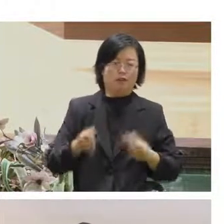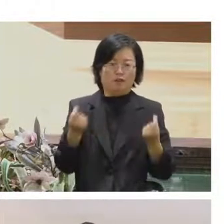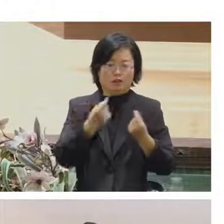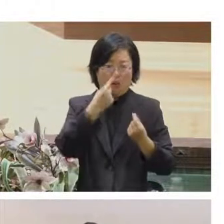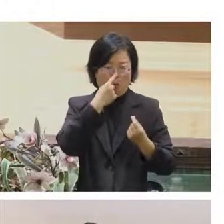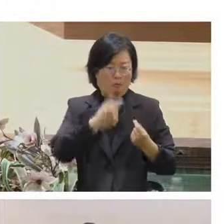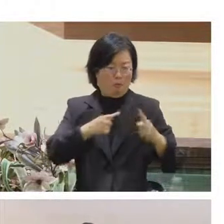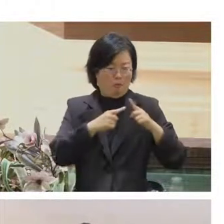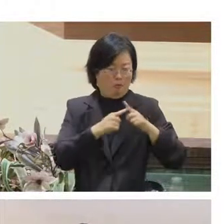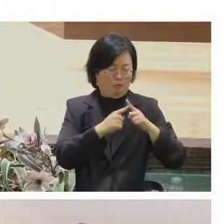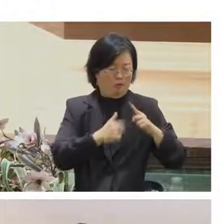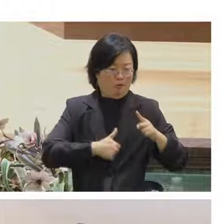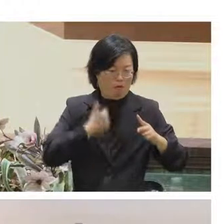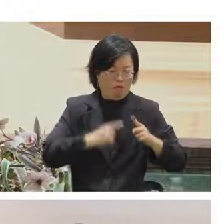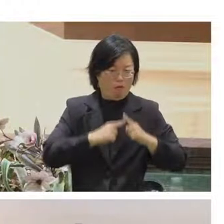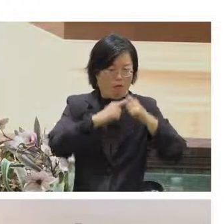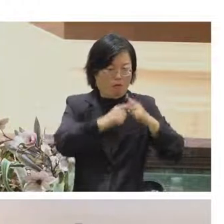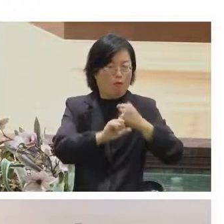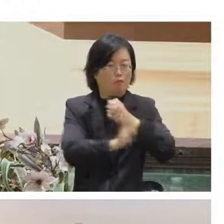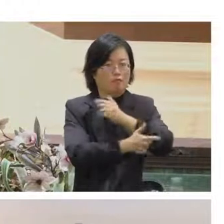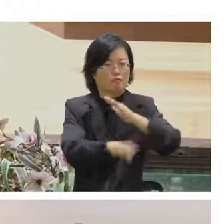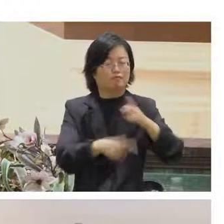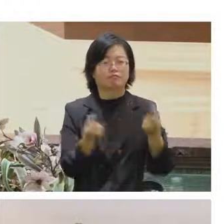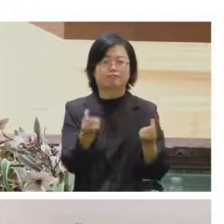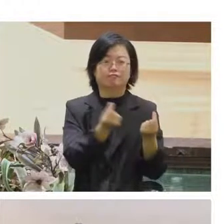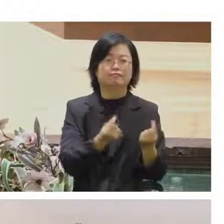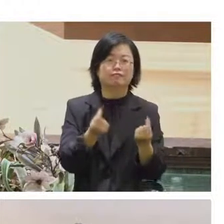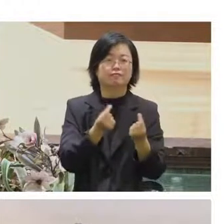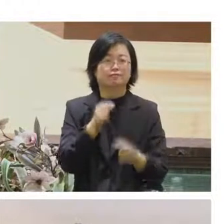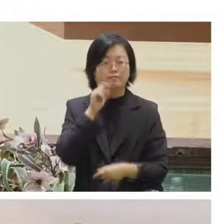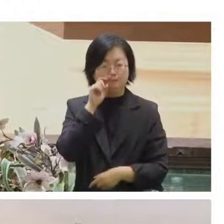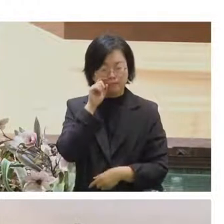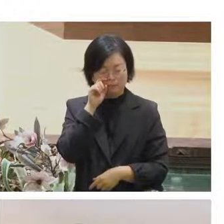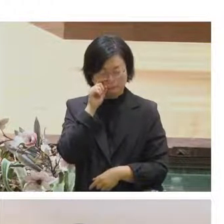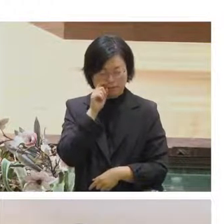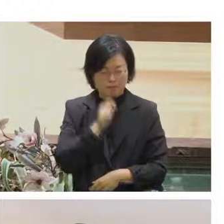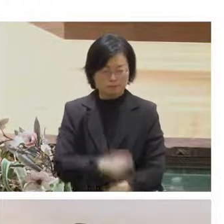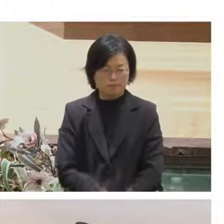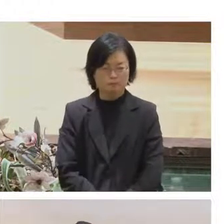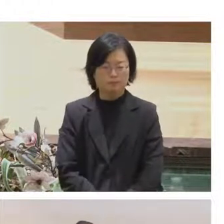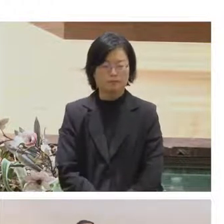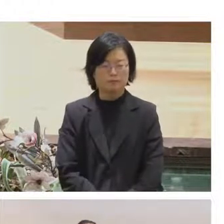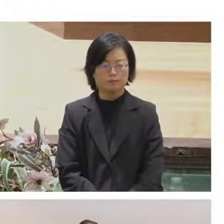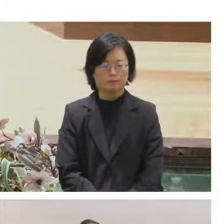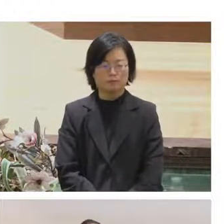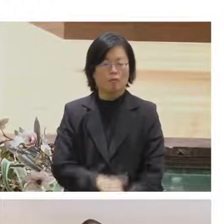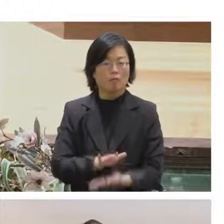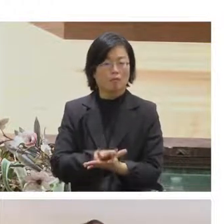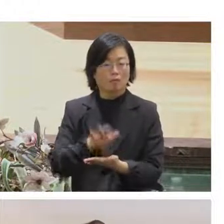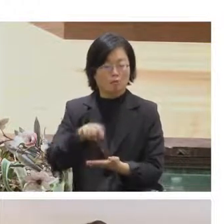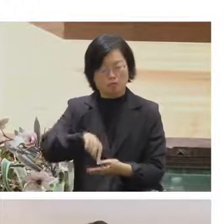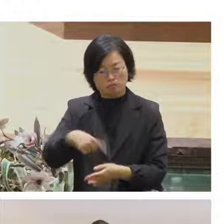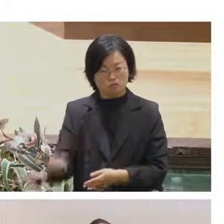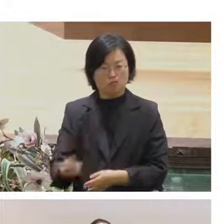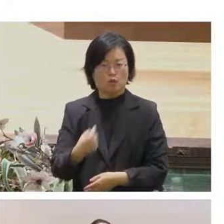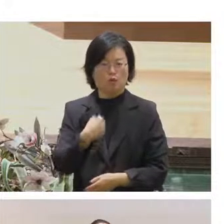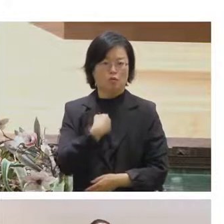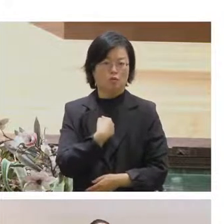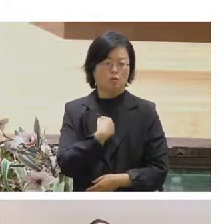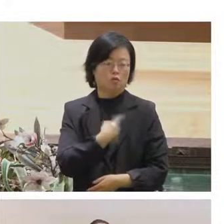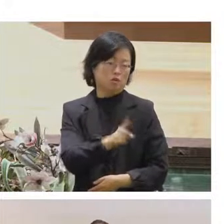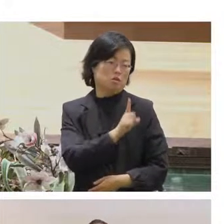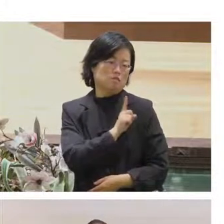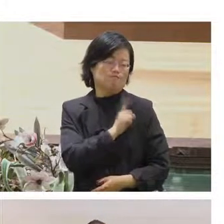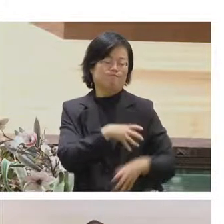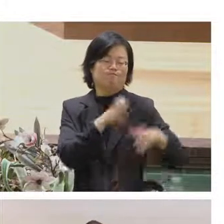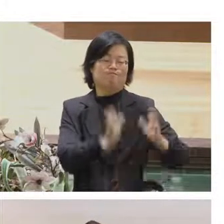受了這樣子對好所以接下來我後來就是自己一個人就去辦直播